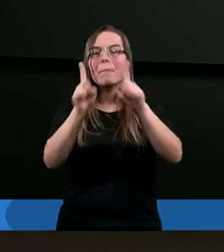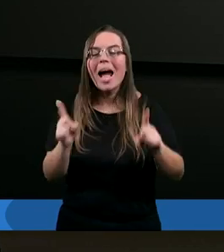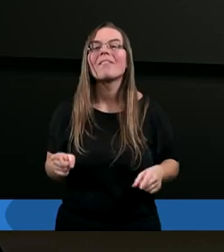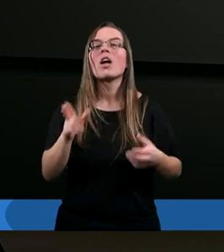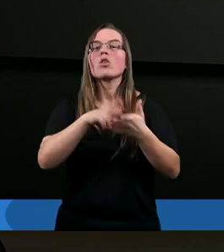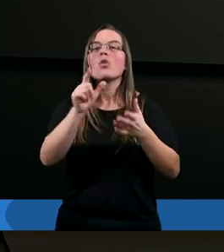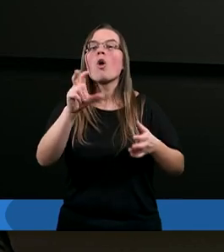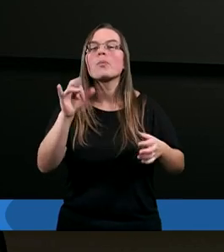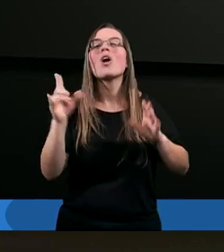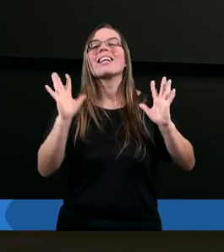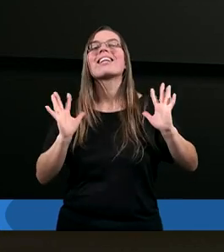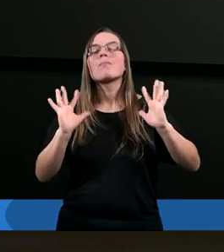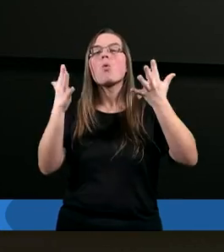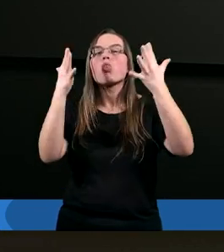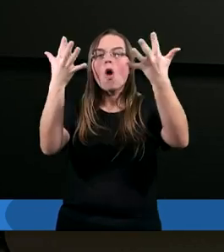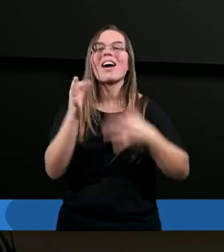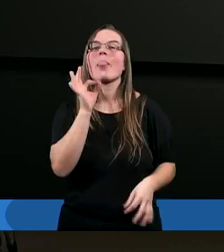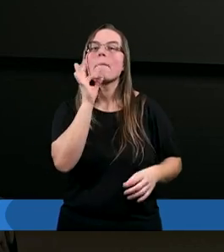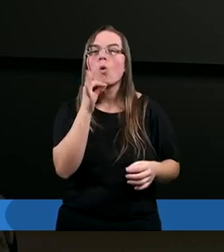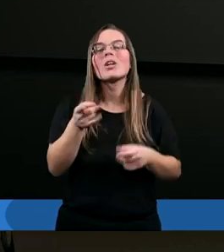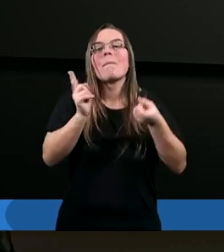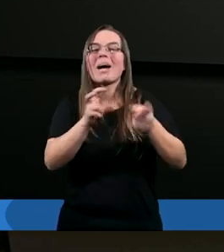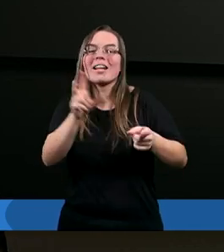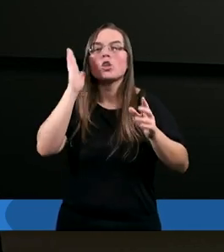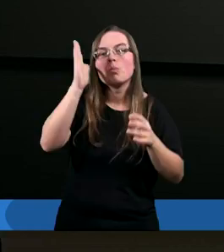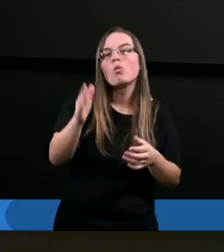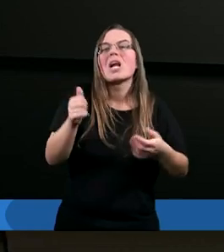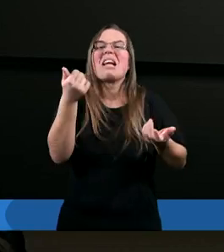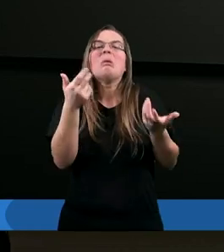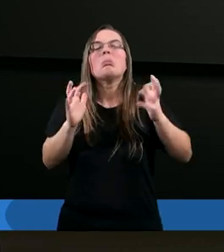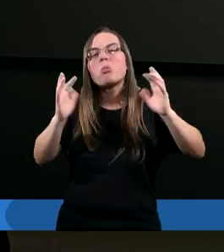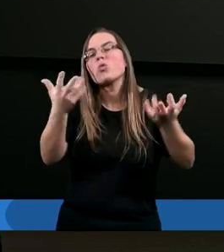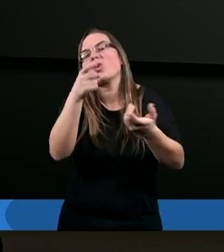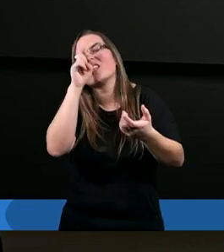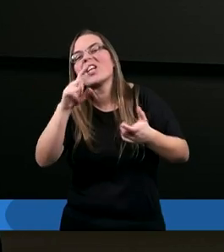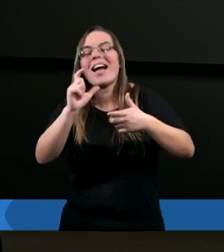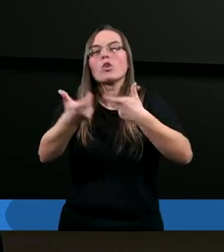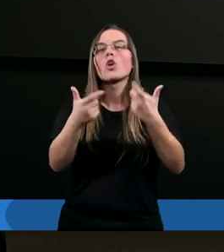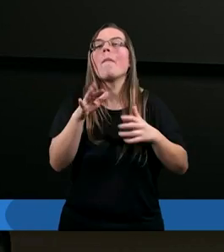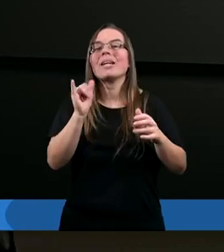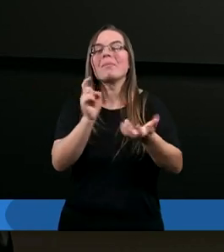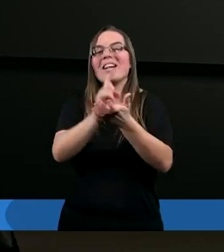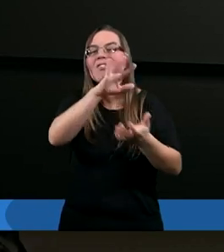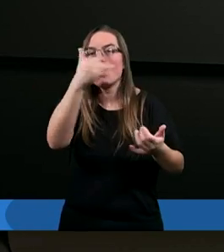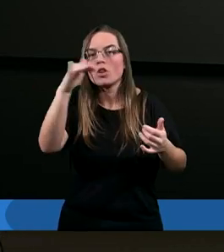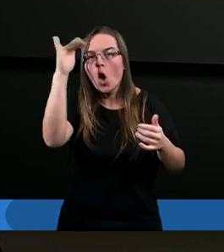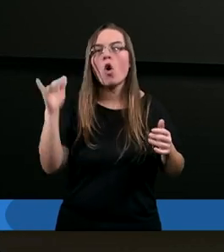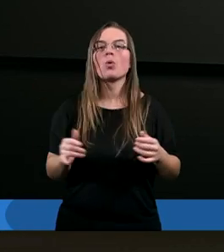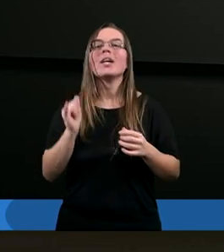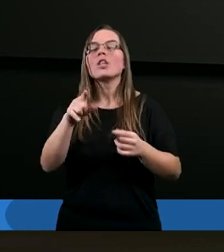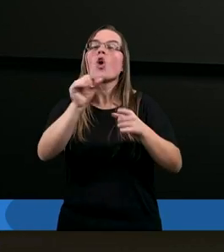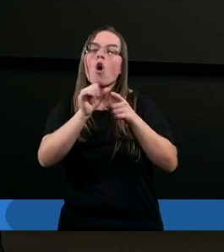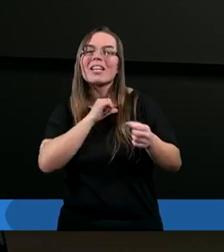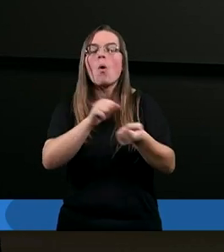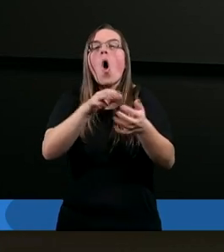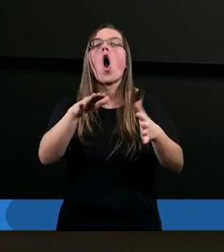nawet najbardziej zbuntowana młodzież prędzej czy później kopiuje postawę swoich własnych rodziców. I to się w jakiś sposób